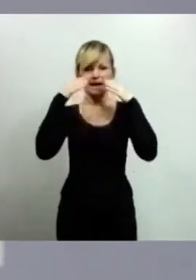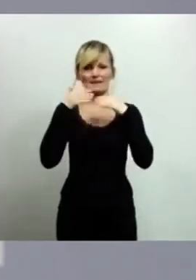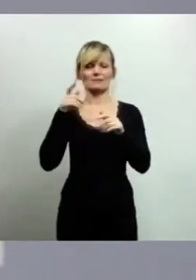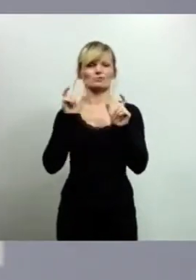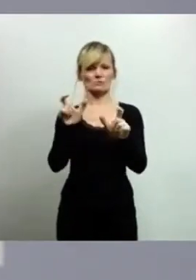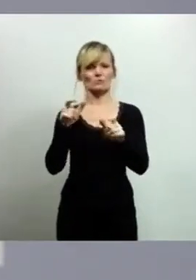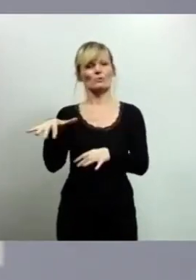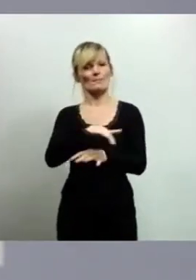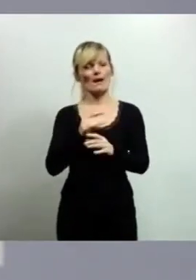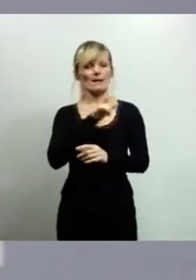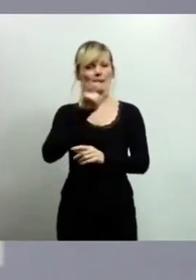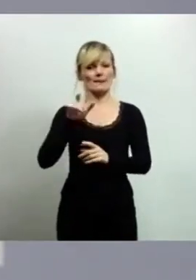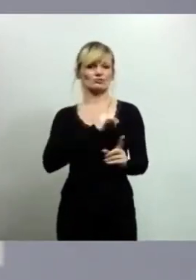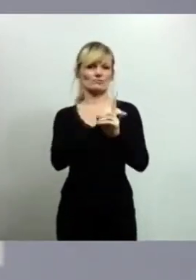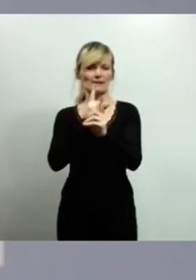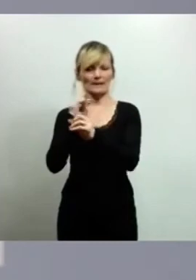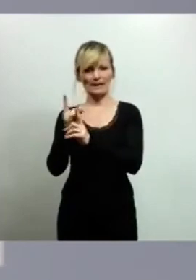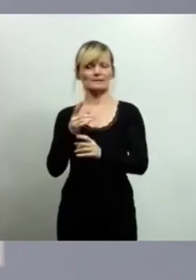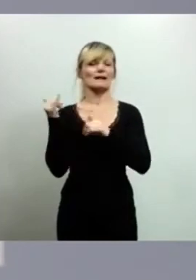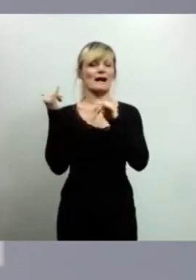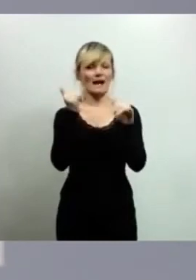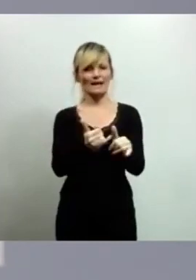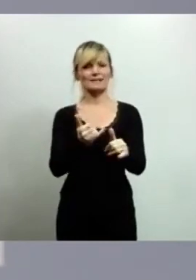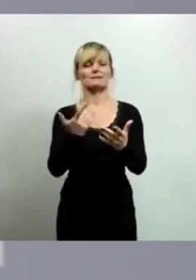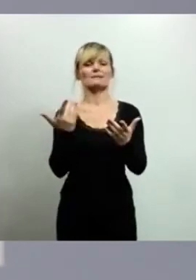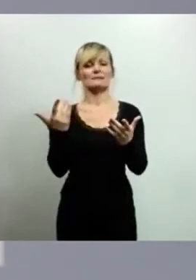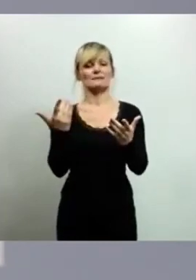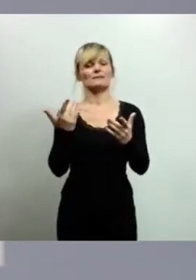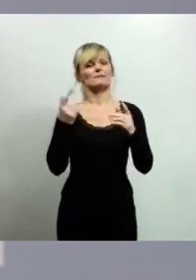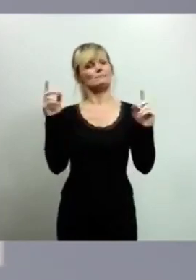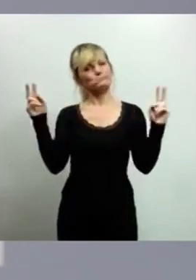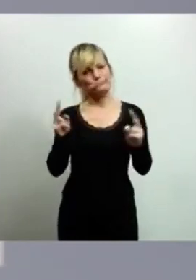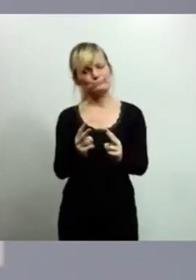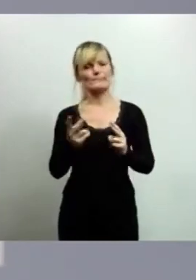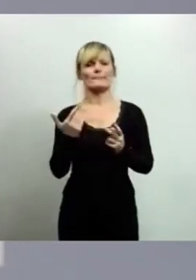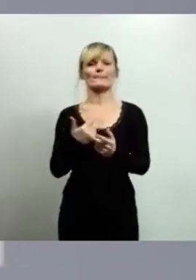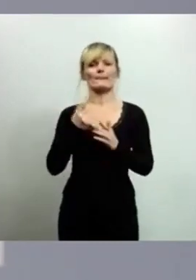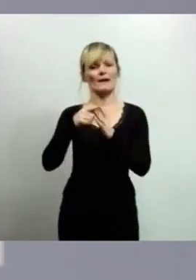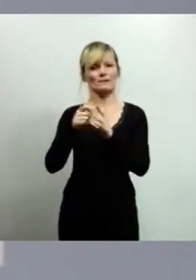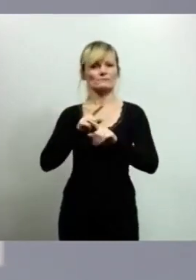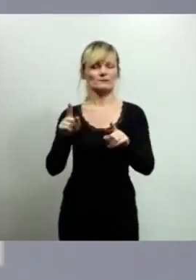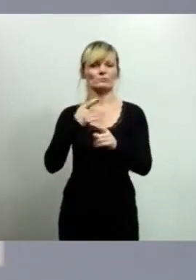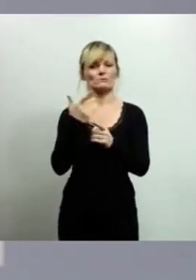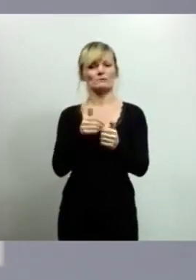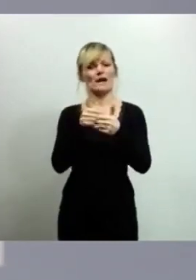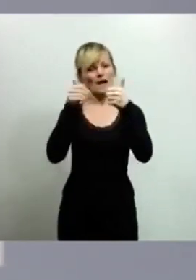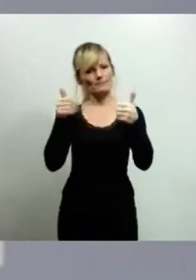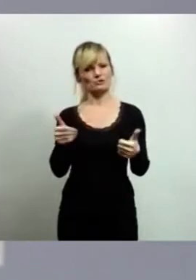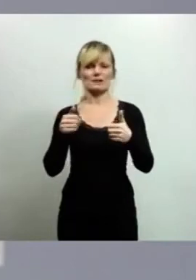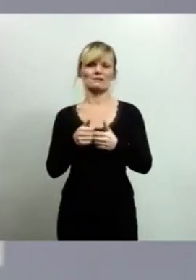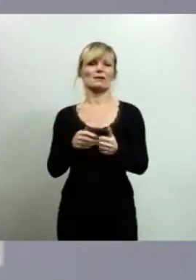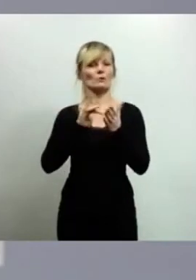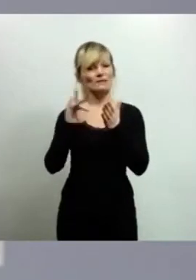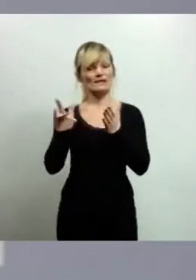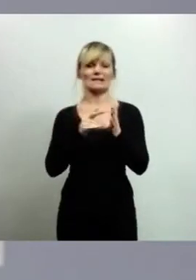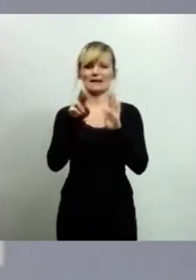auf Reisen, die Besuche und Einkäufe, die Einhaltung von Hygiene- und Abstandsregeln. Und ich will es nochmal sagen, oberstes Gebot soll auch für